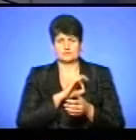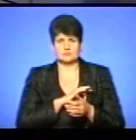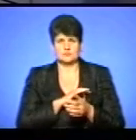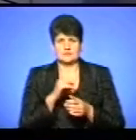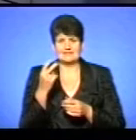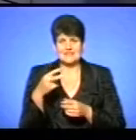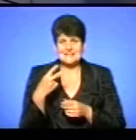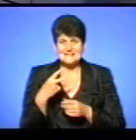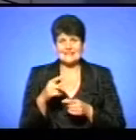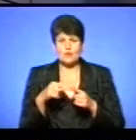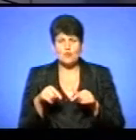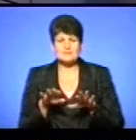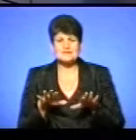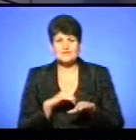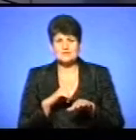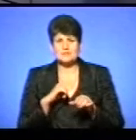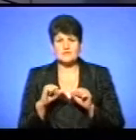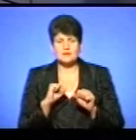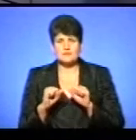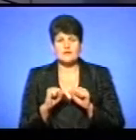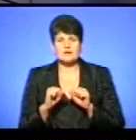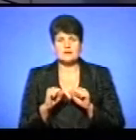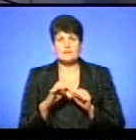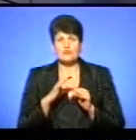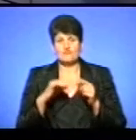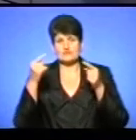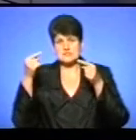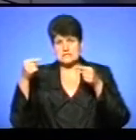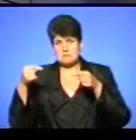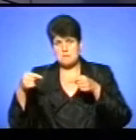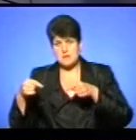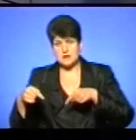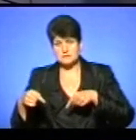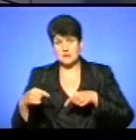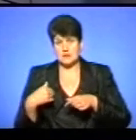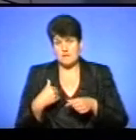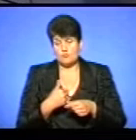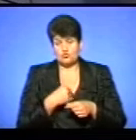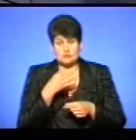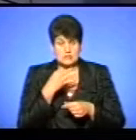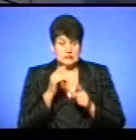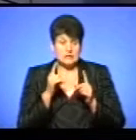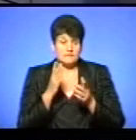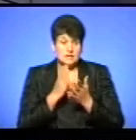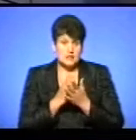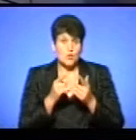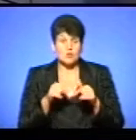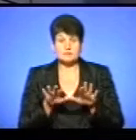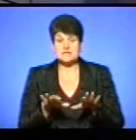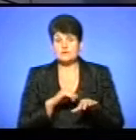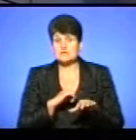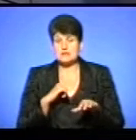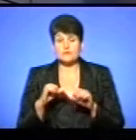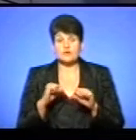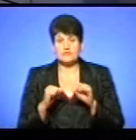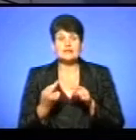20 органах місцевого самоврядування йшов спад. І я вам скажу, що є деякі органи місцевого самоврядування, по яких